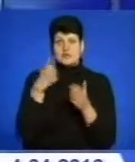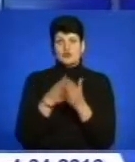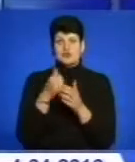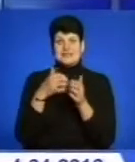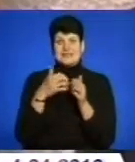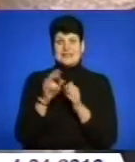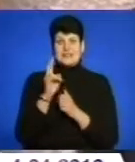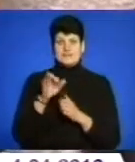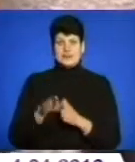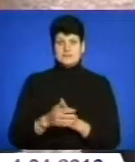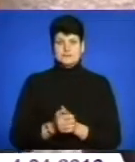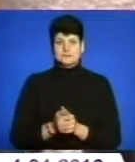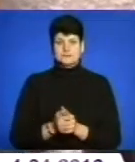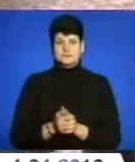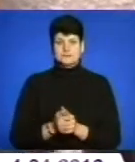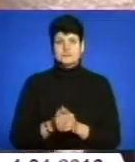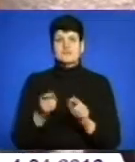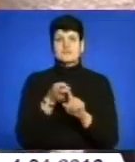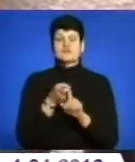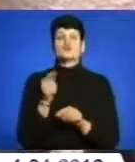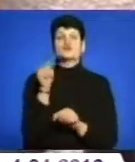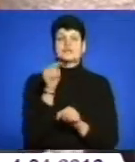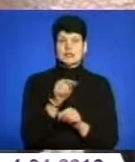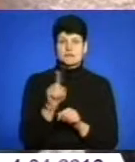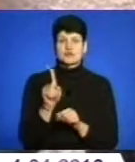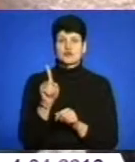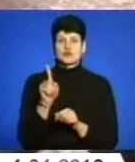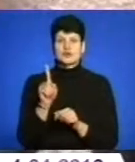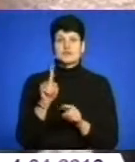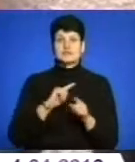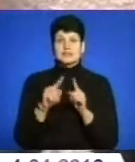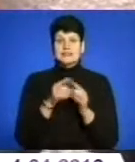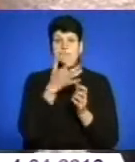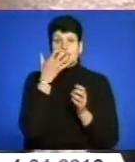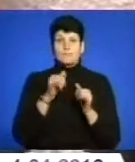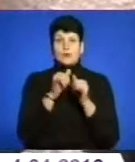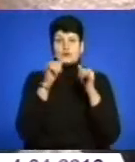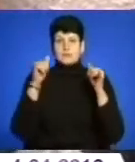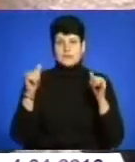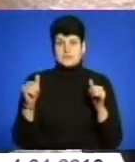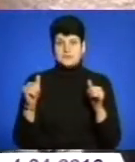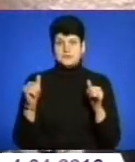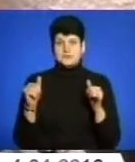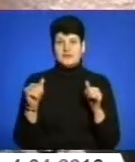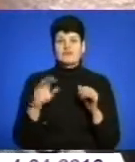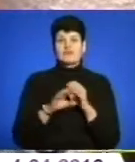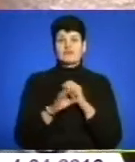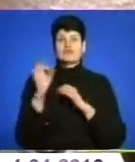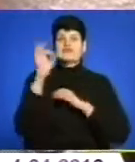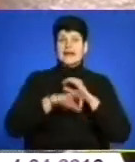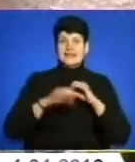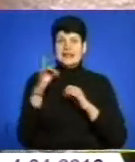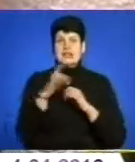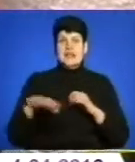квітня. В зв'язку з тим, що йде дуже різке підняття температури в західних регіонах України, якщо